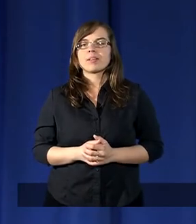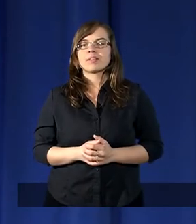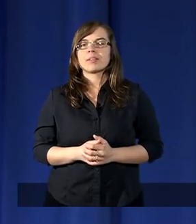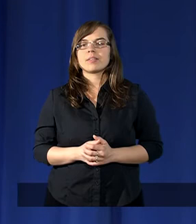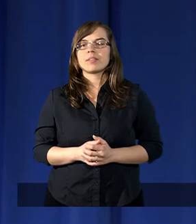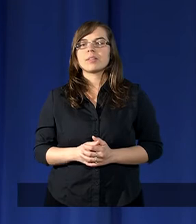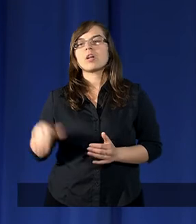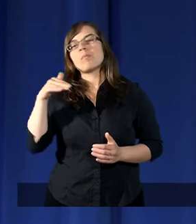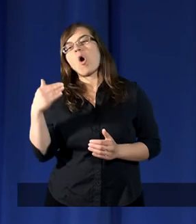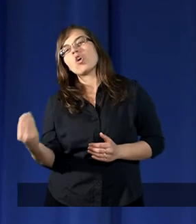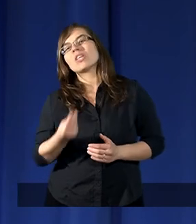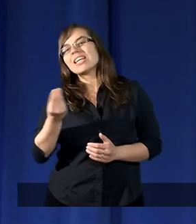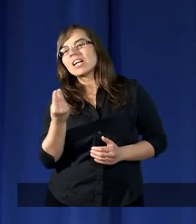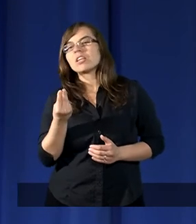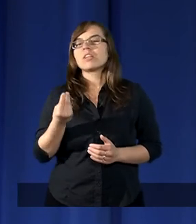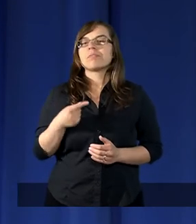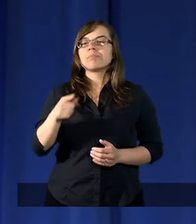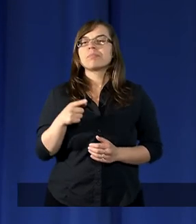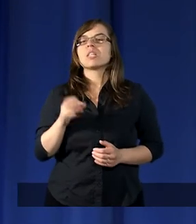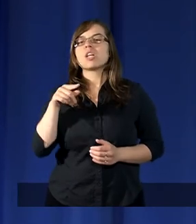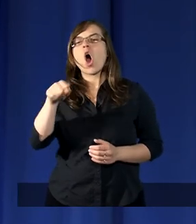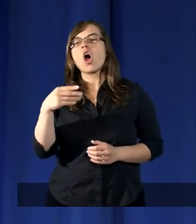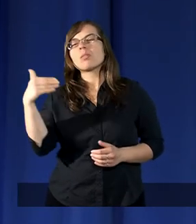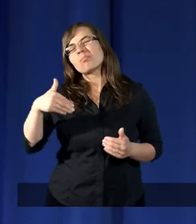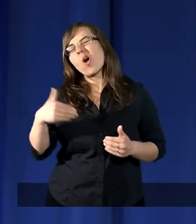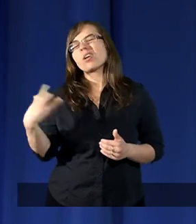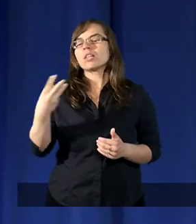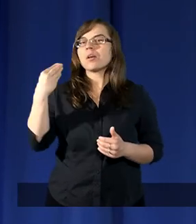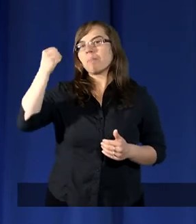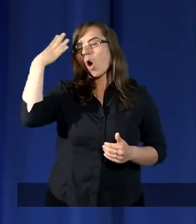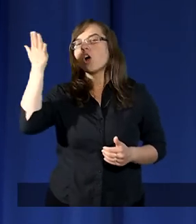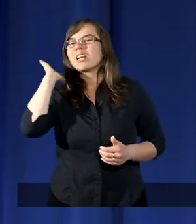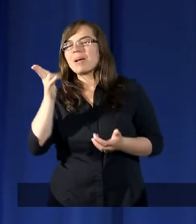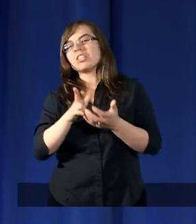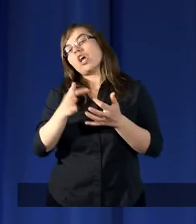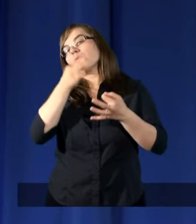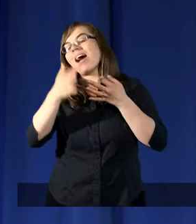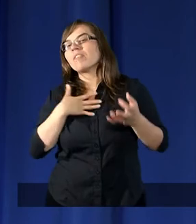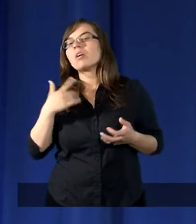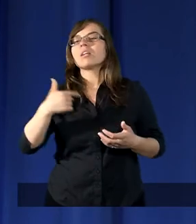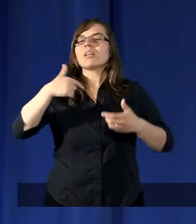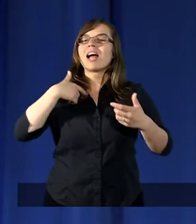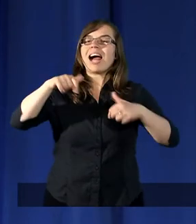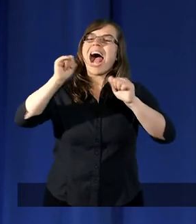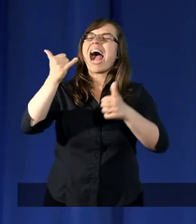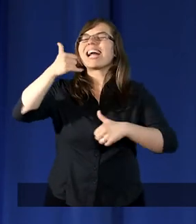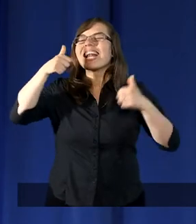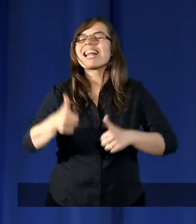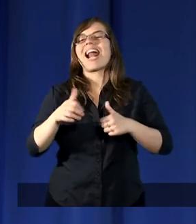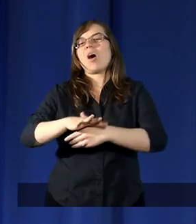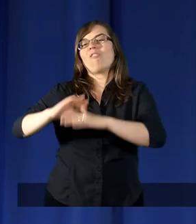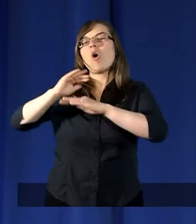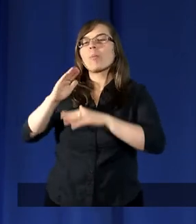Może jeszcze i o tym być może Mojżesz będzie śpiewał jak stał w obronie Boga.